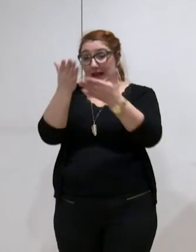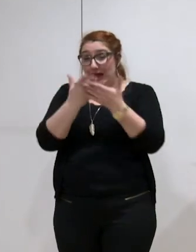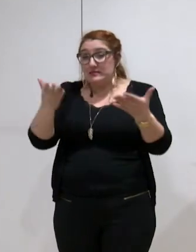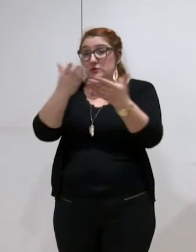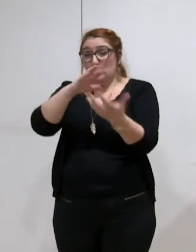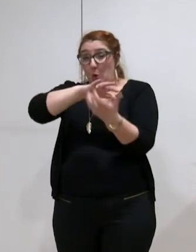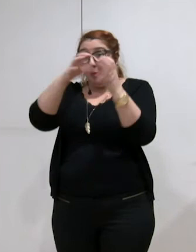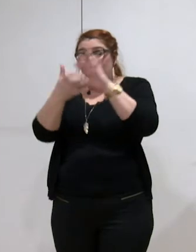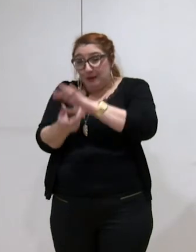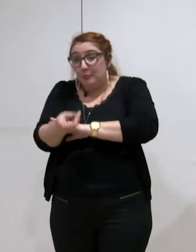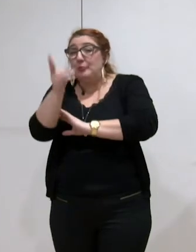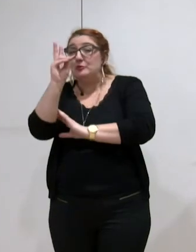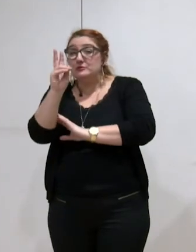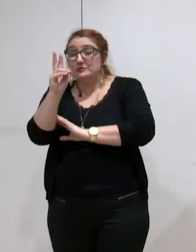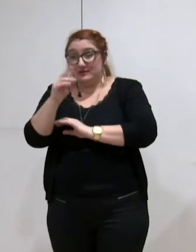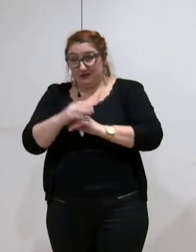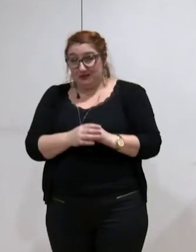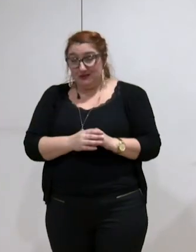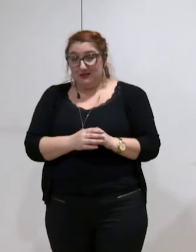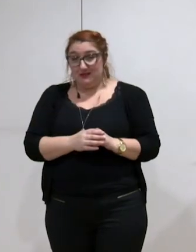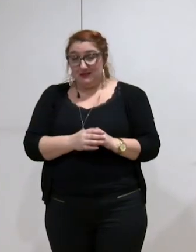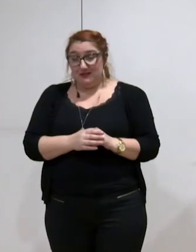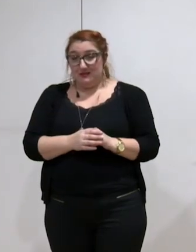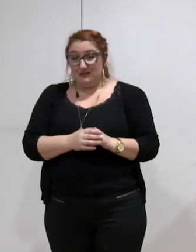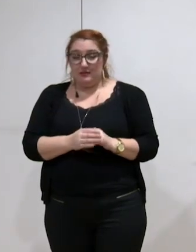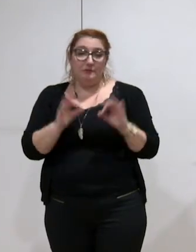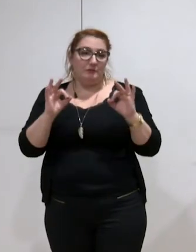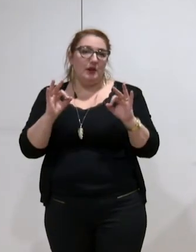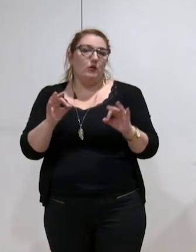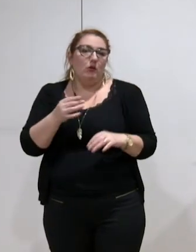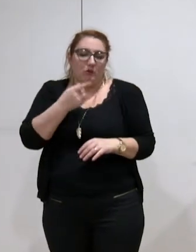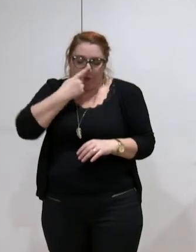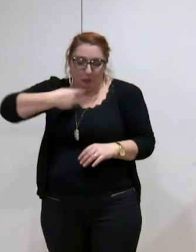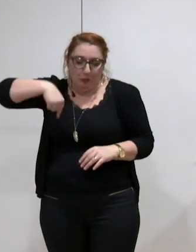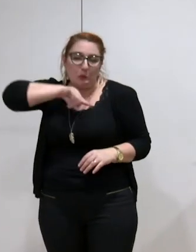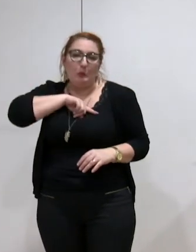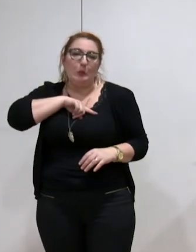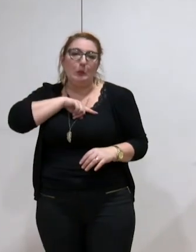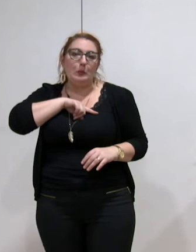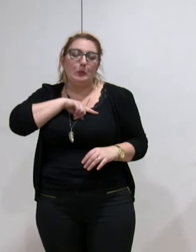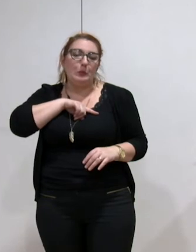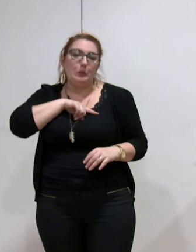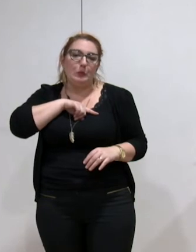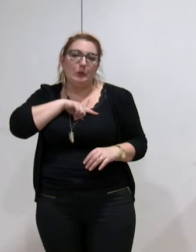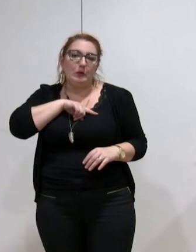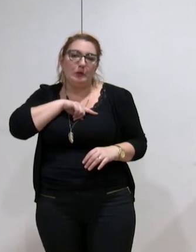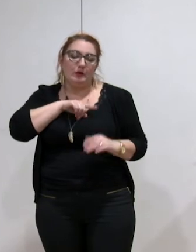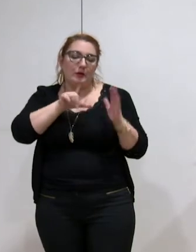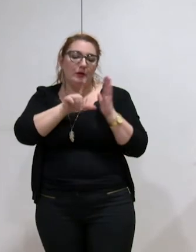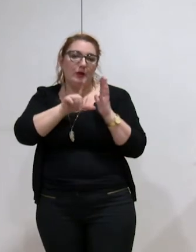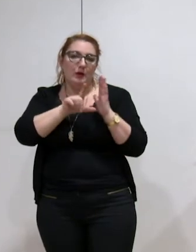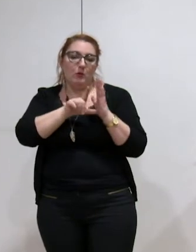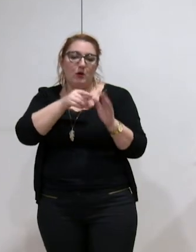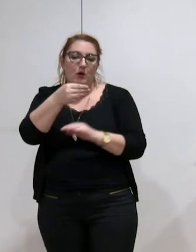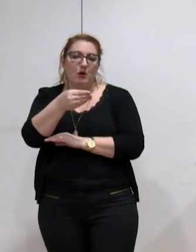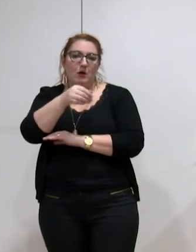à ce travail aujourd'hui. C'est d'ailleurs à notre sens un peu une erreur de la loi MAPTAM que